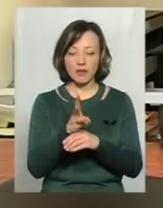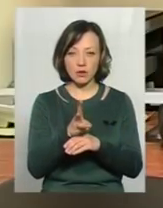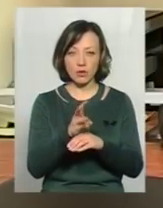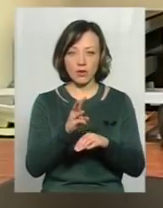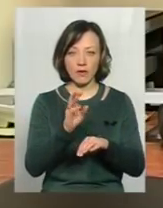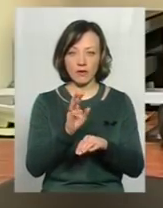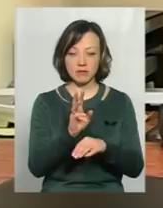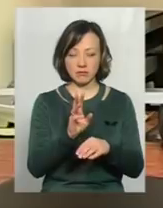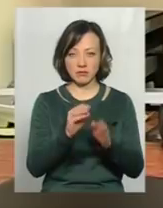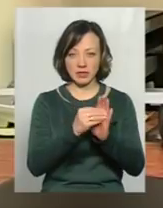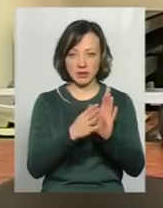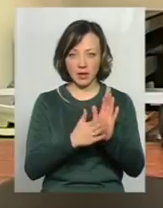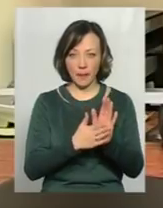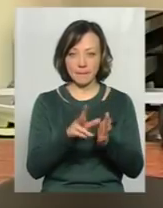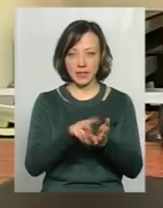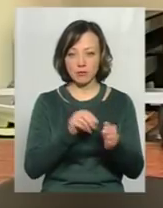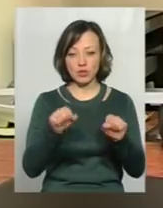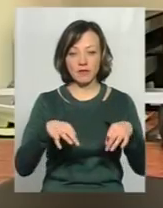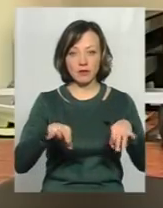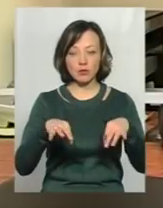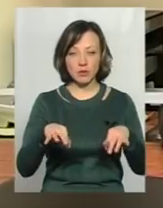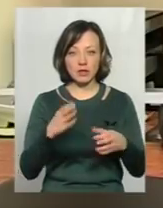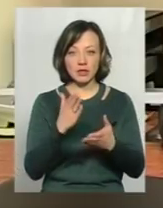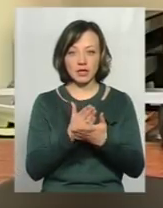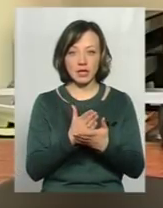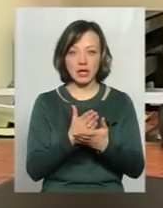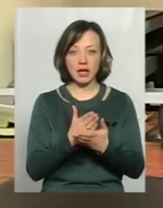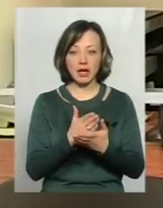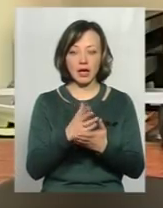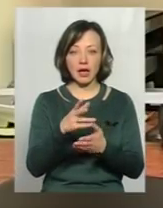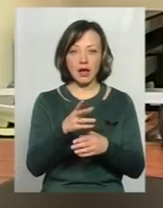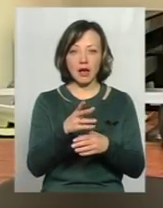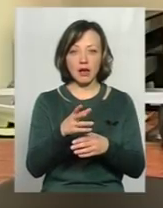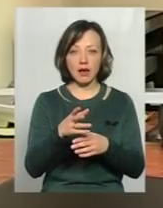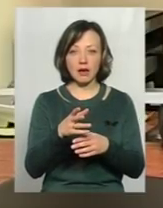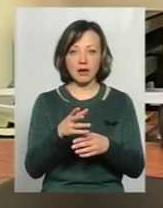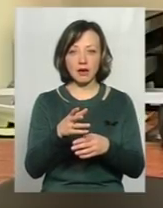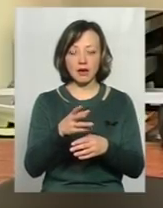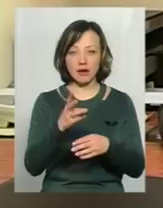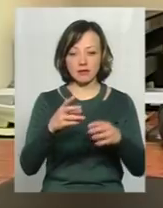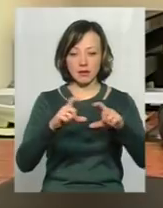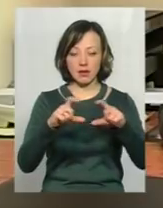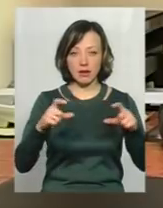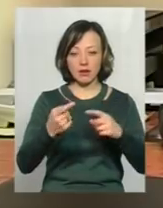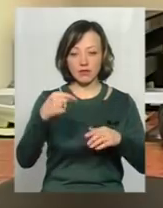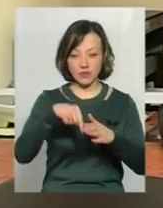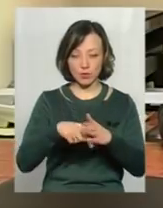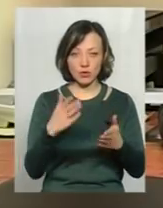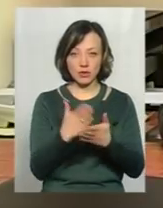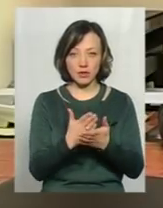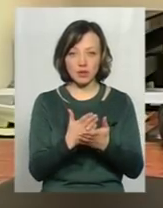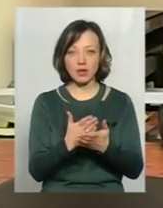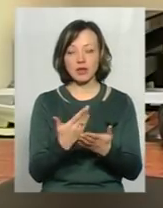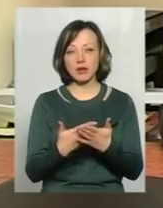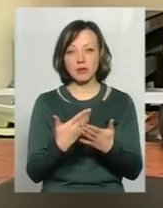скажімо, можливо, в автомобілі все-таки є той реєстратор, який фіксує не тільки те, що робиться на дорозі, а те, що в салоні. І якщо,